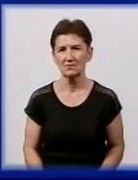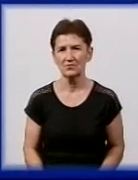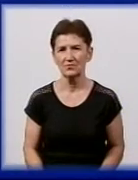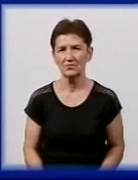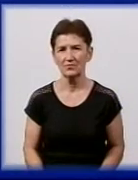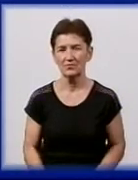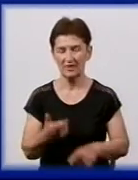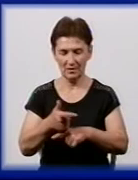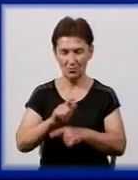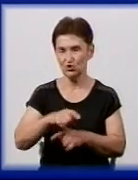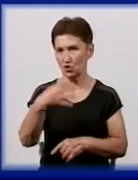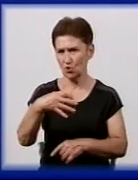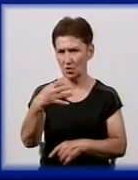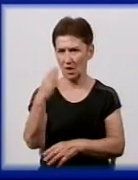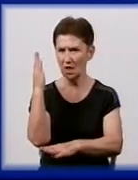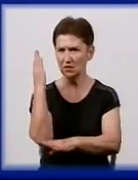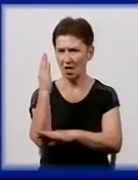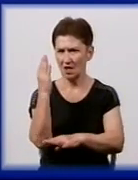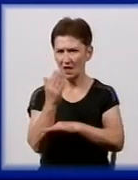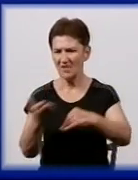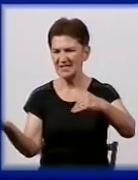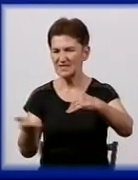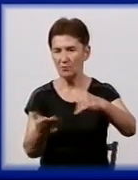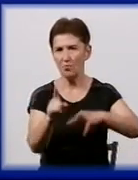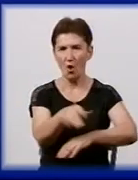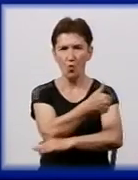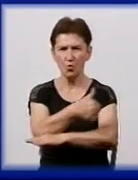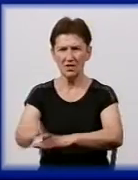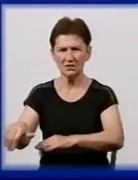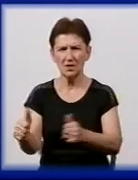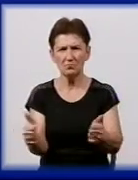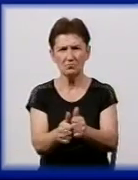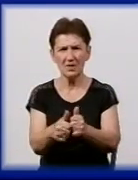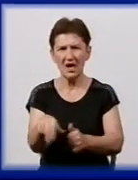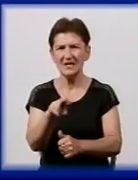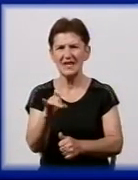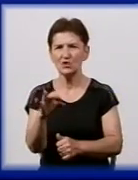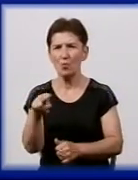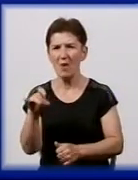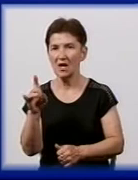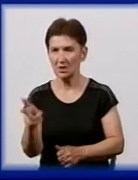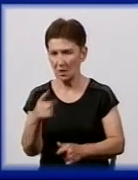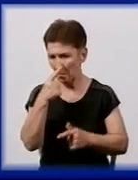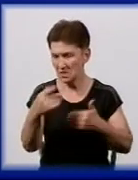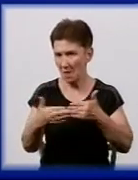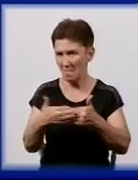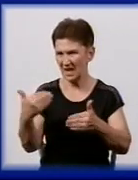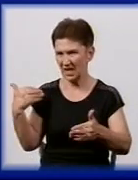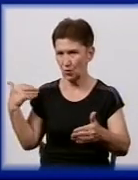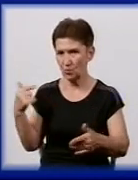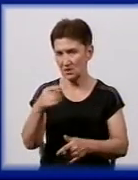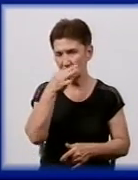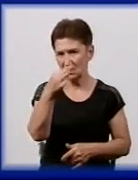Більше 40 дерев спиляли у Кропивницькому по вулиці Академіка Тама, поряд із Дендропарком. Це сталося напередодні. Як повідомив